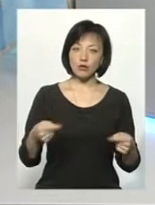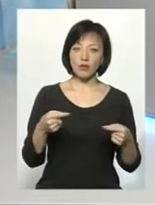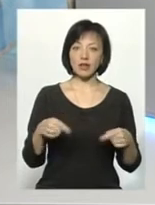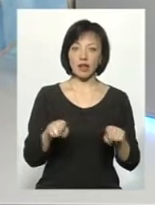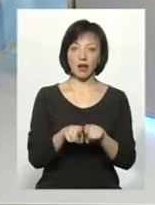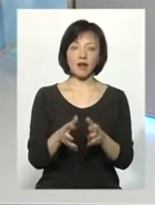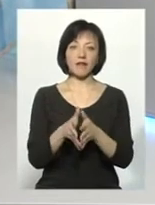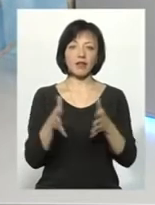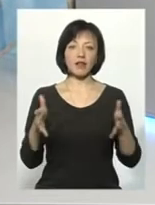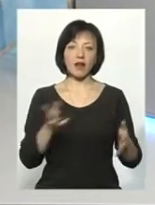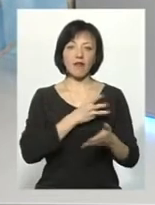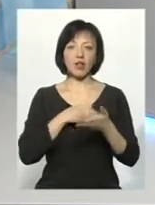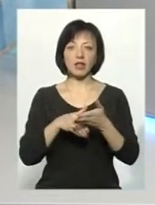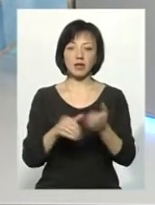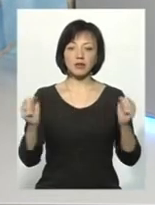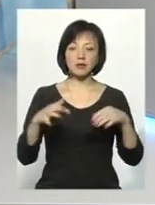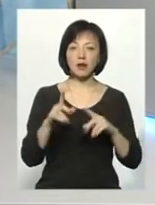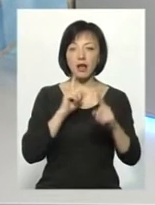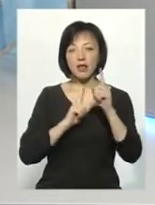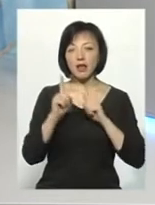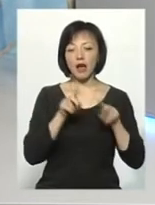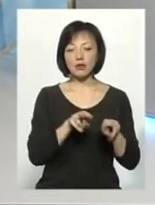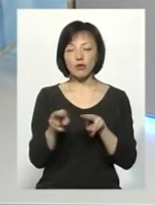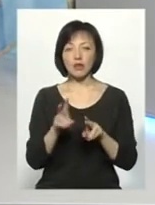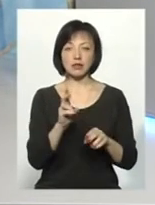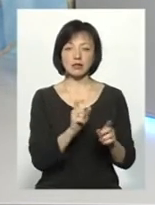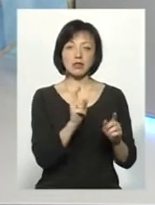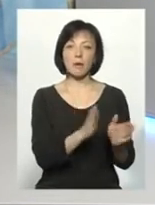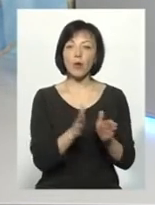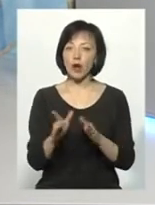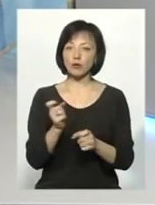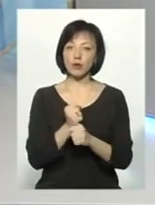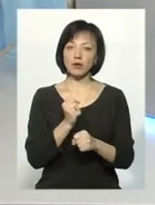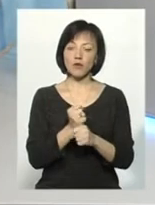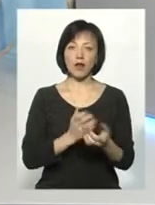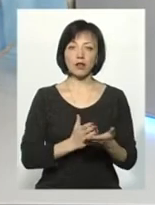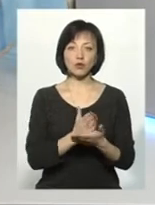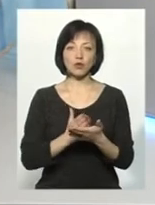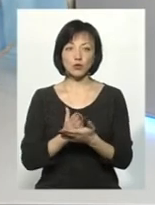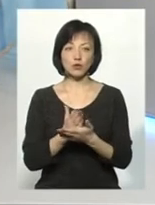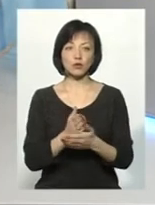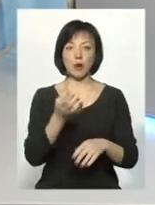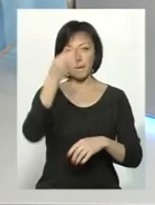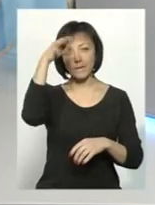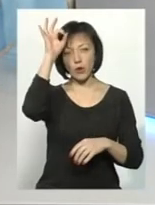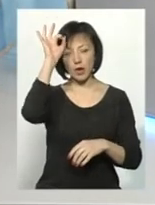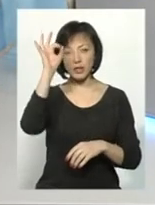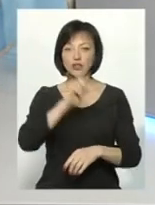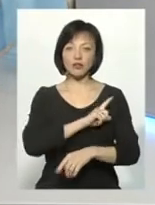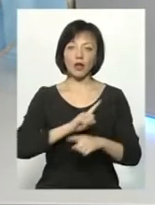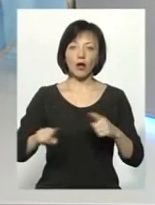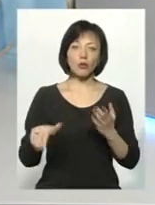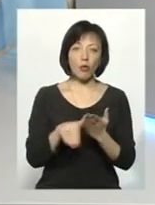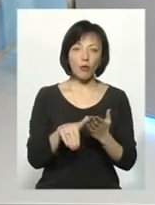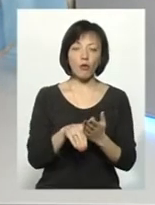такі великі волонтерські зібрання, слідкувати за порядком, за тим, щоб працювали служби поліції, швидка